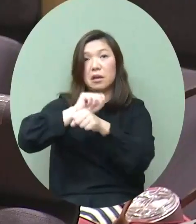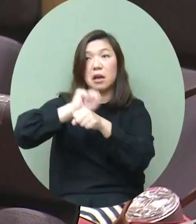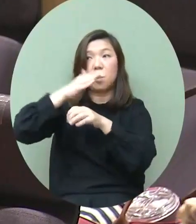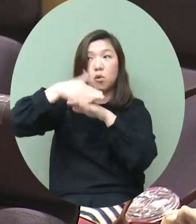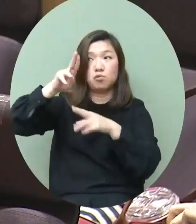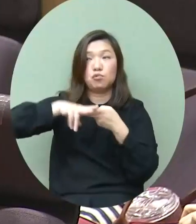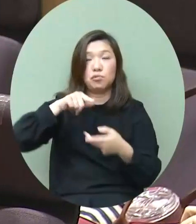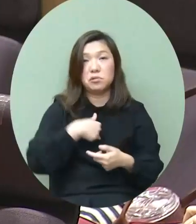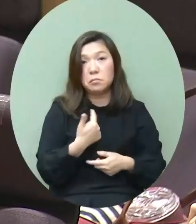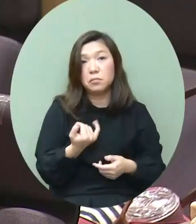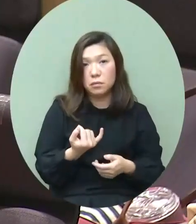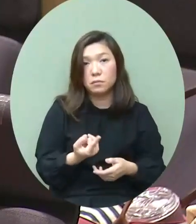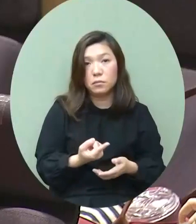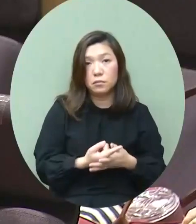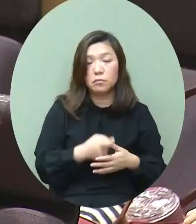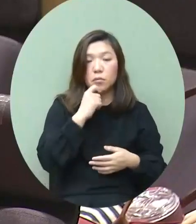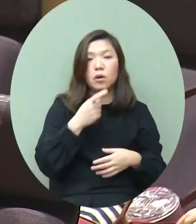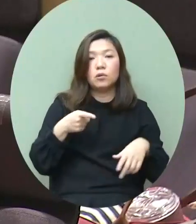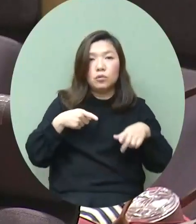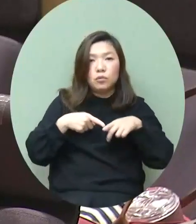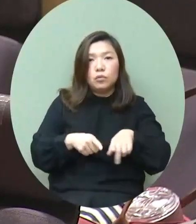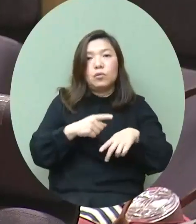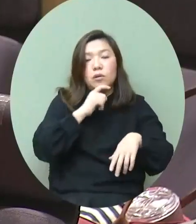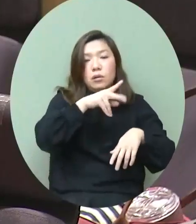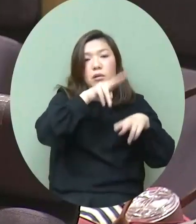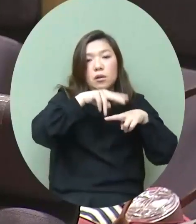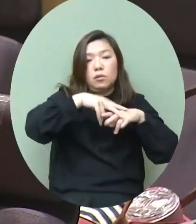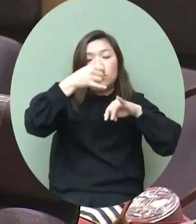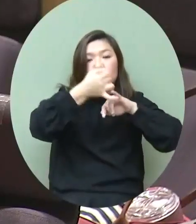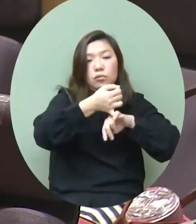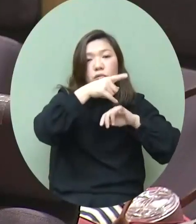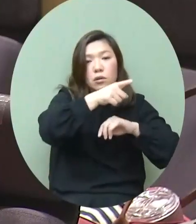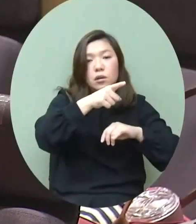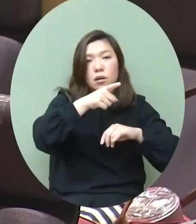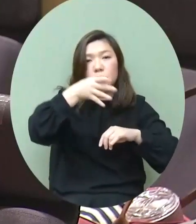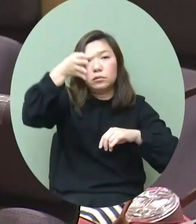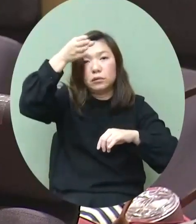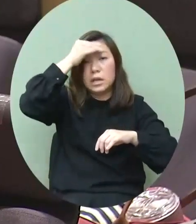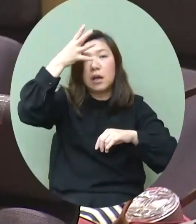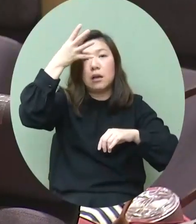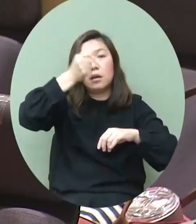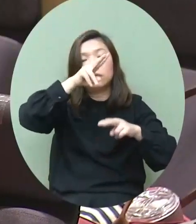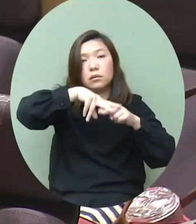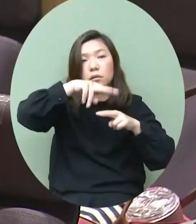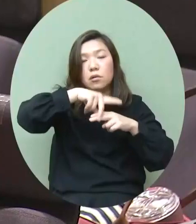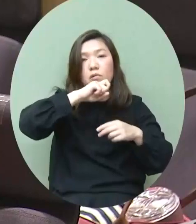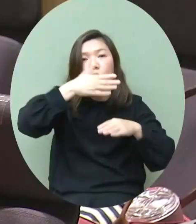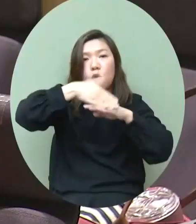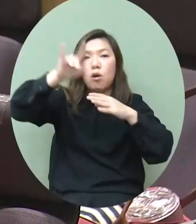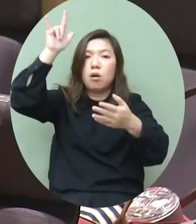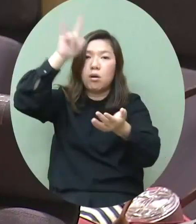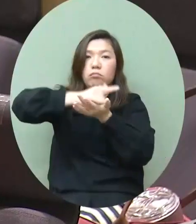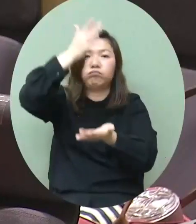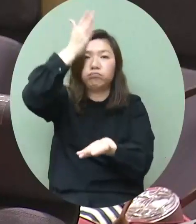資的信心還有同步地即是內地上海的疫情國家主席習近平都寫文章提到要做好外防輸入